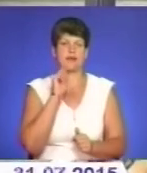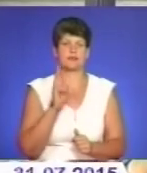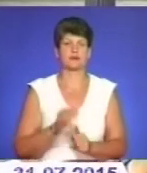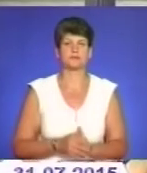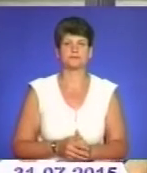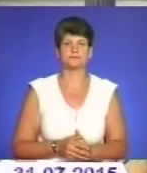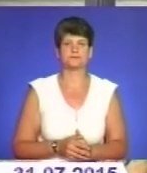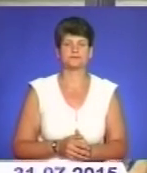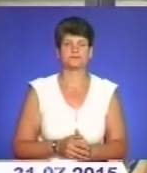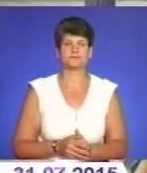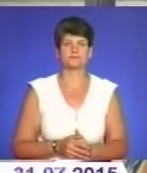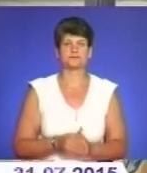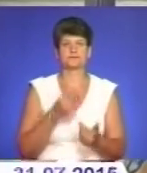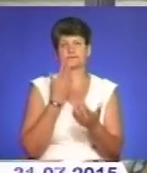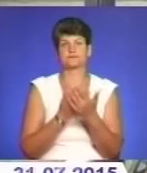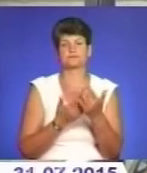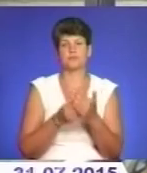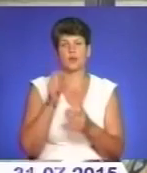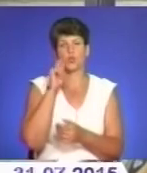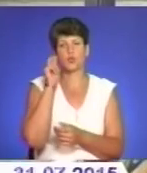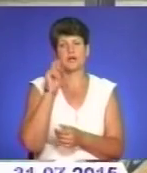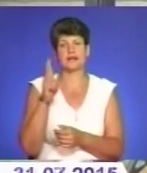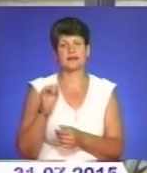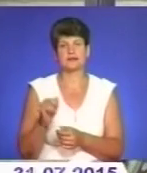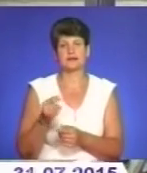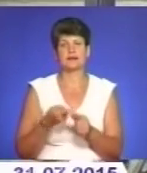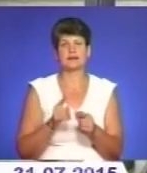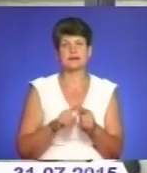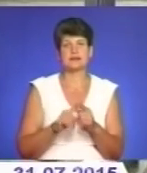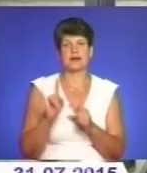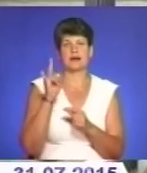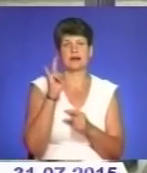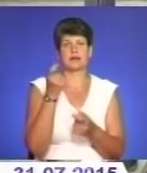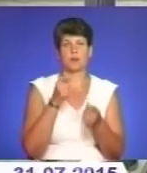Композиція «Українки» – це така алюзія на ляльки-мотанки,